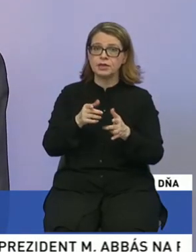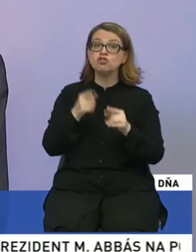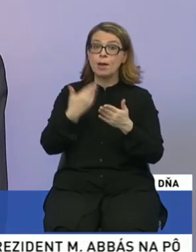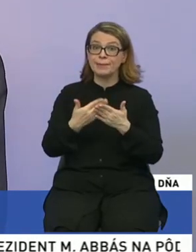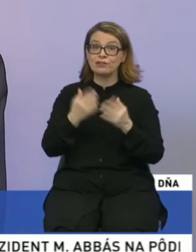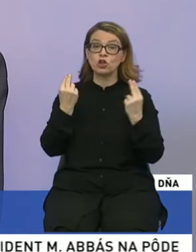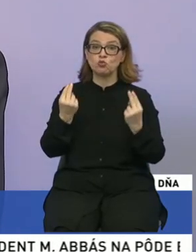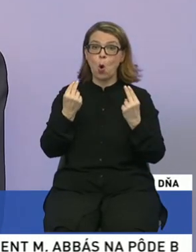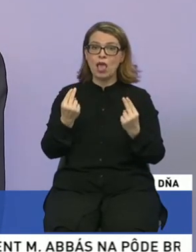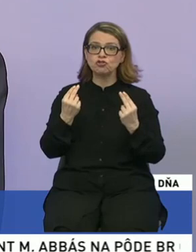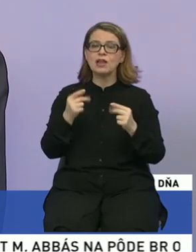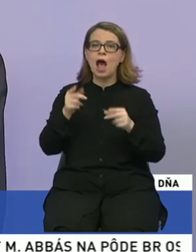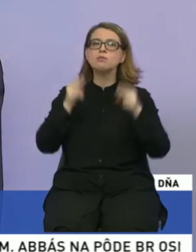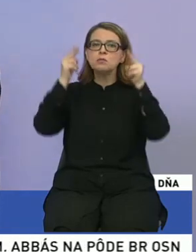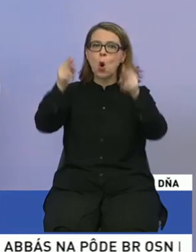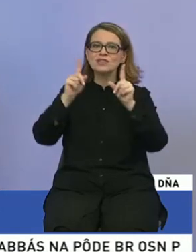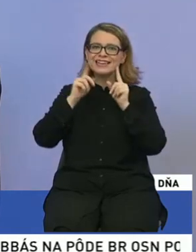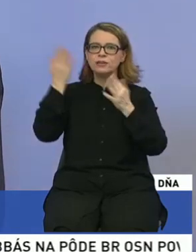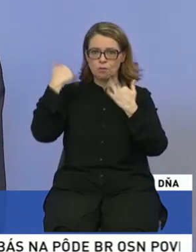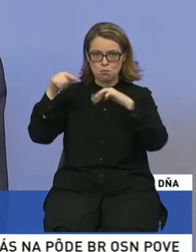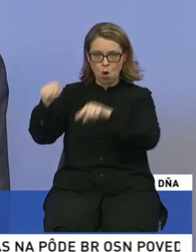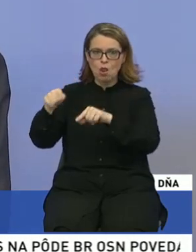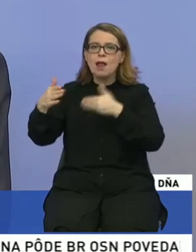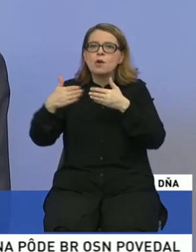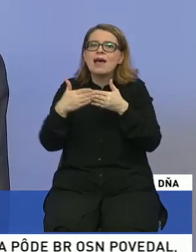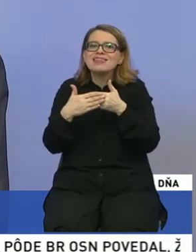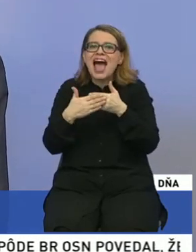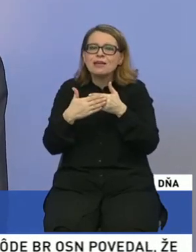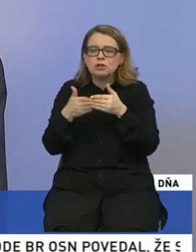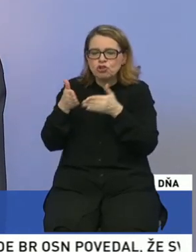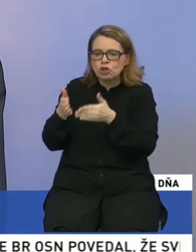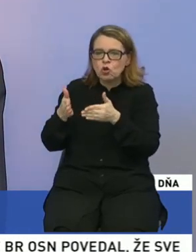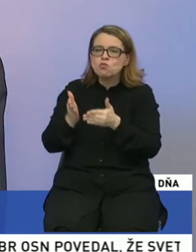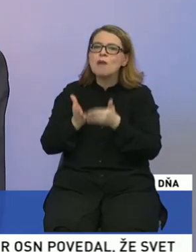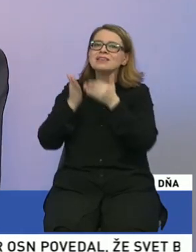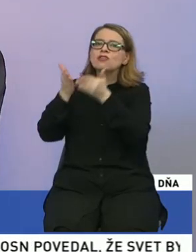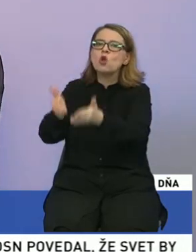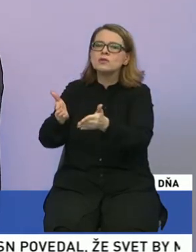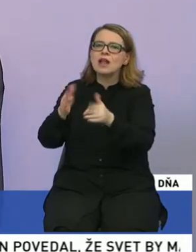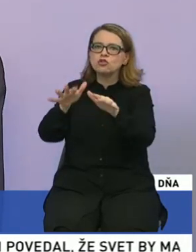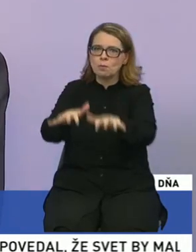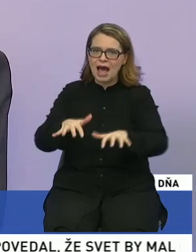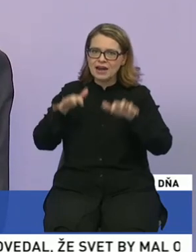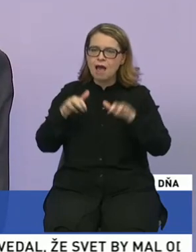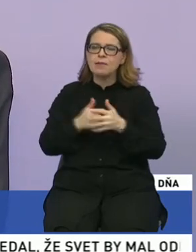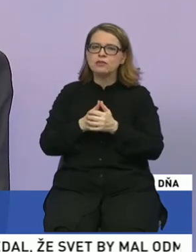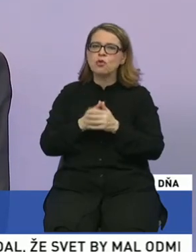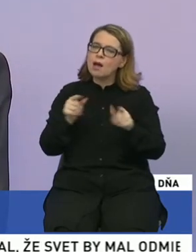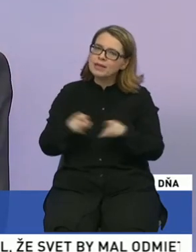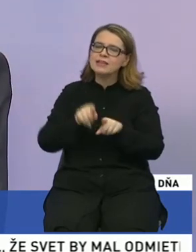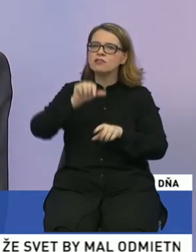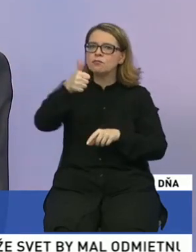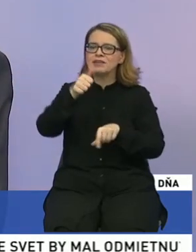dôležité, aby tam most hit bol, pretože má najbližšie na to, aby sa dostal do parlamentu, aby sme hneď v prvých